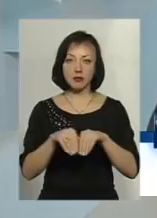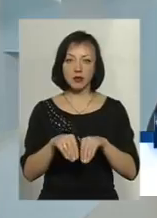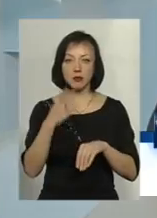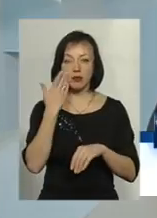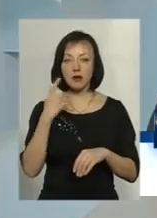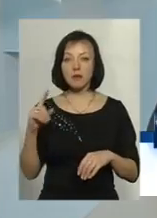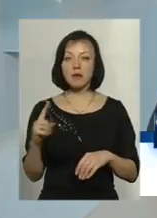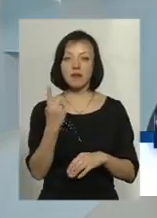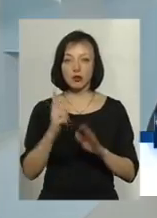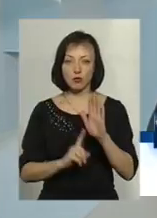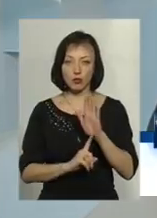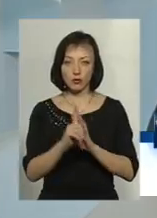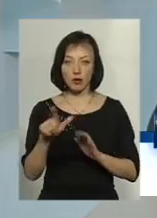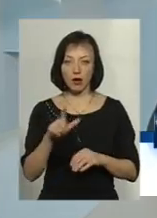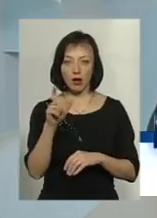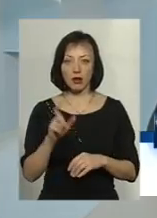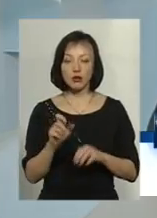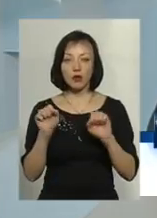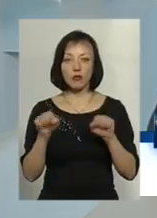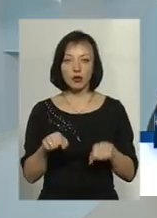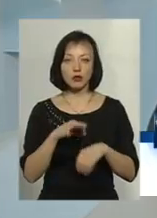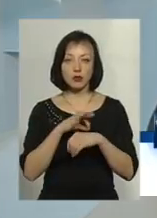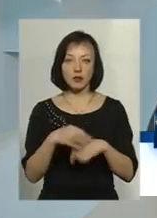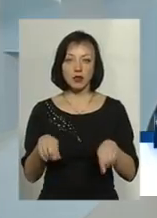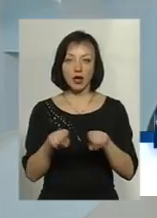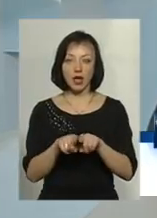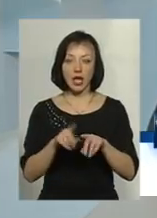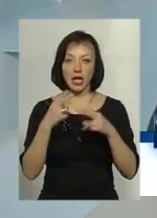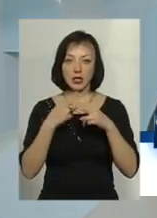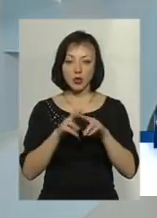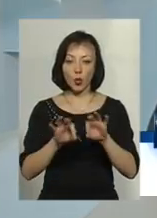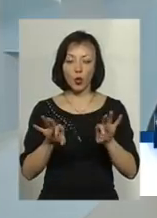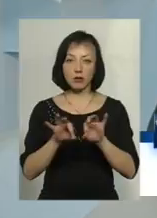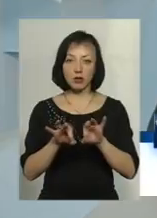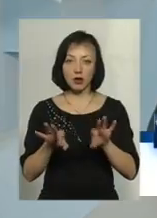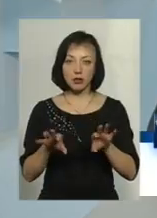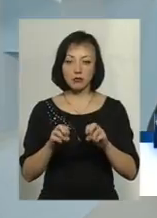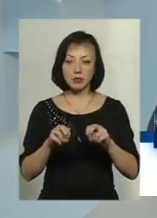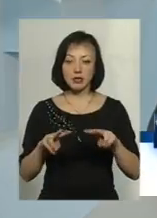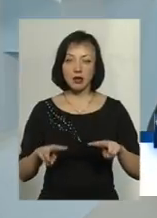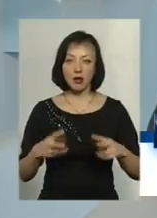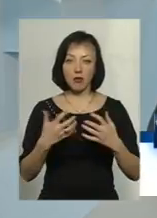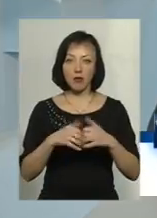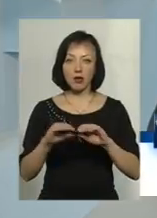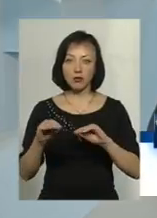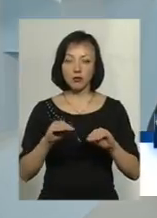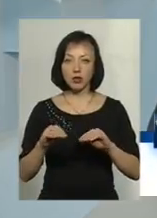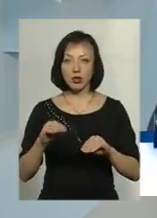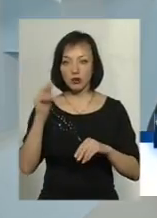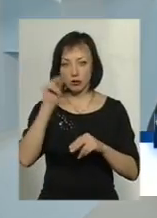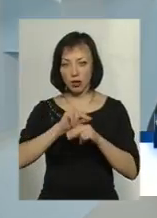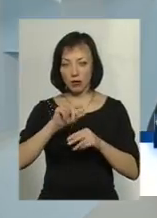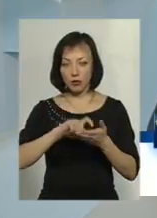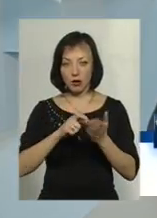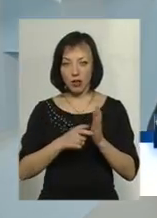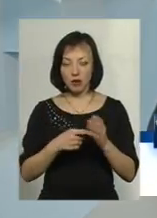первинному пускові газу. Вон може проводитися такий інструктаж, як спеціально обладнану навчальному класі в місті,